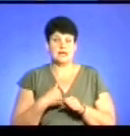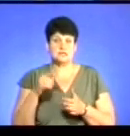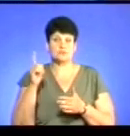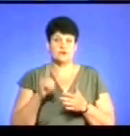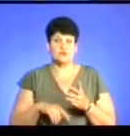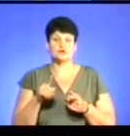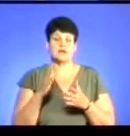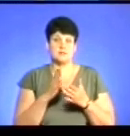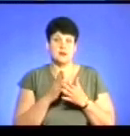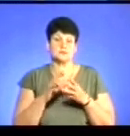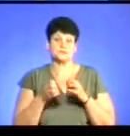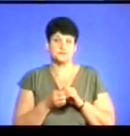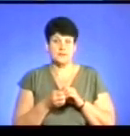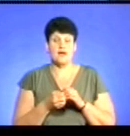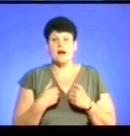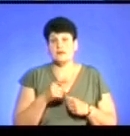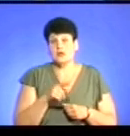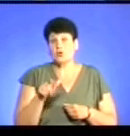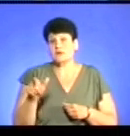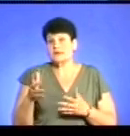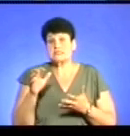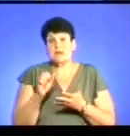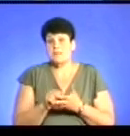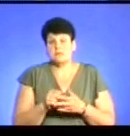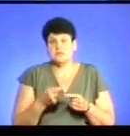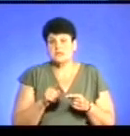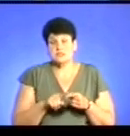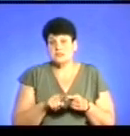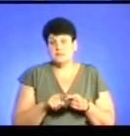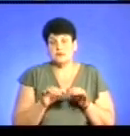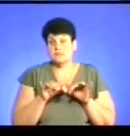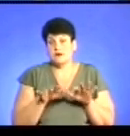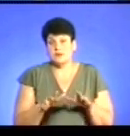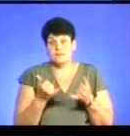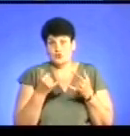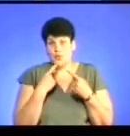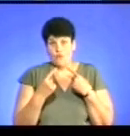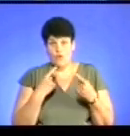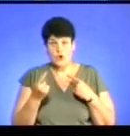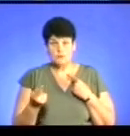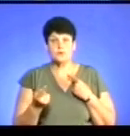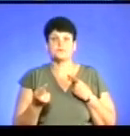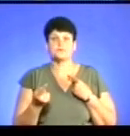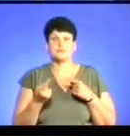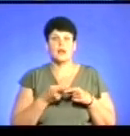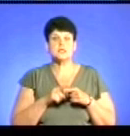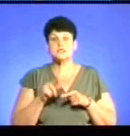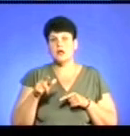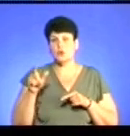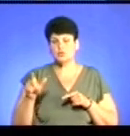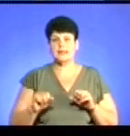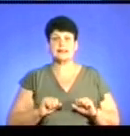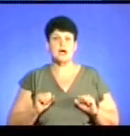має плоди. А ті люди, які займаються такими речами, про які ми сьогодні з вами говоримо, це люди, які